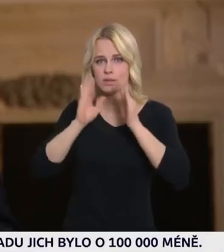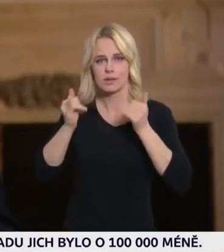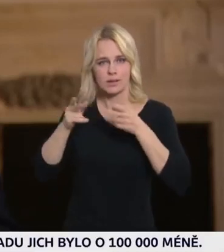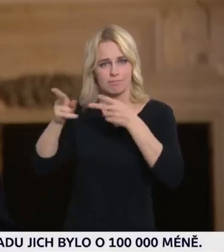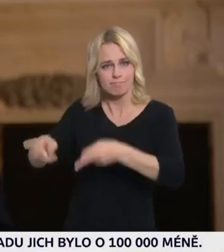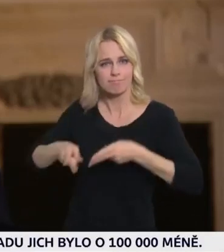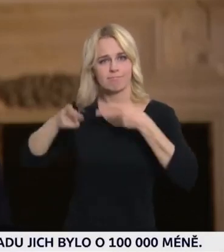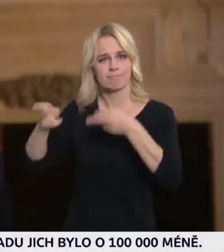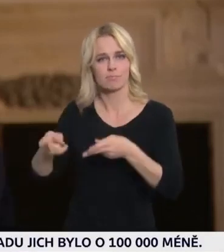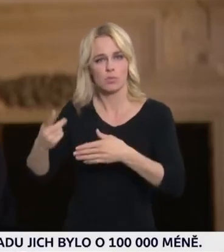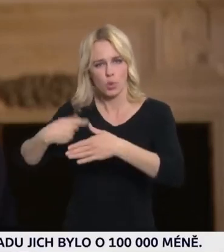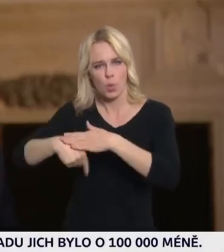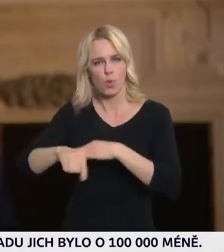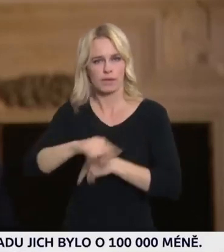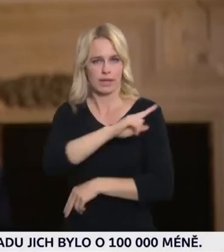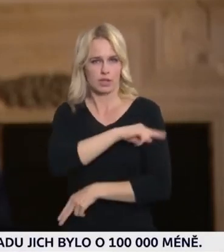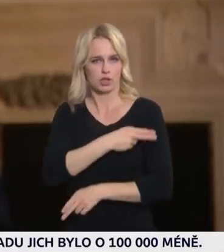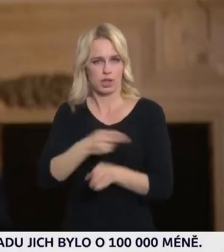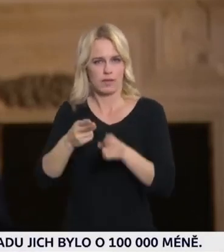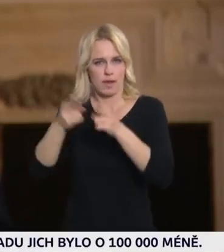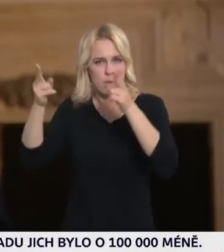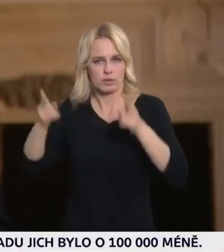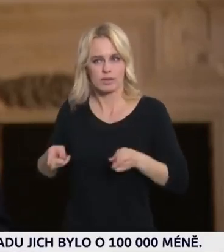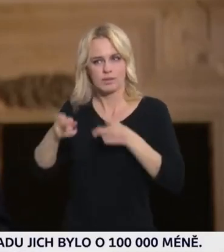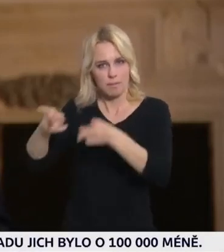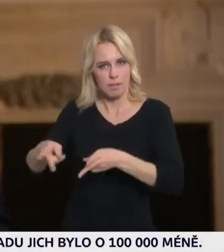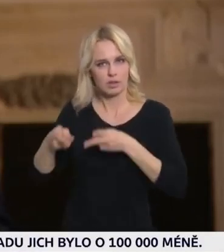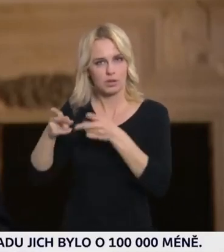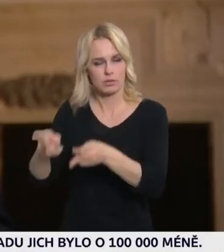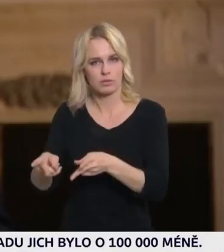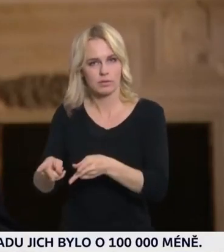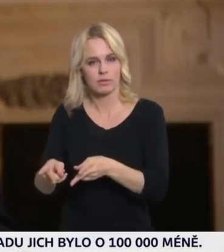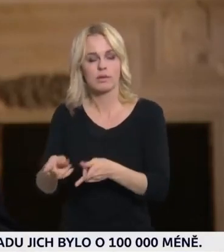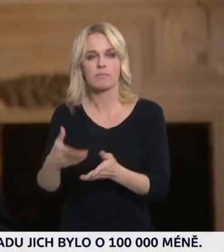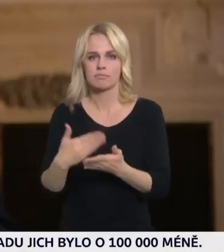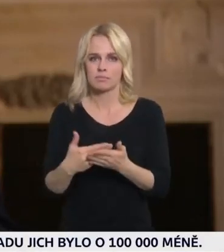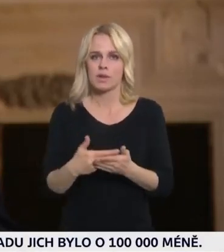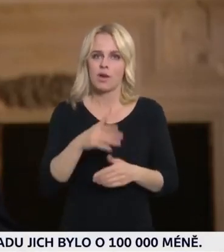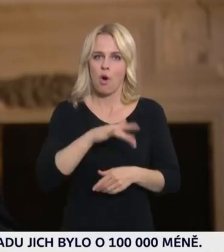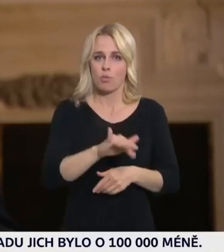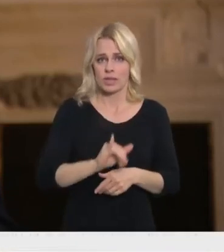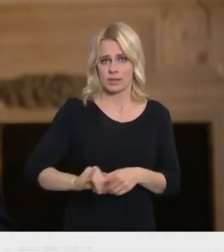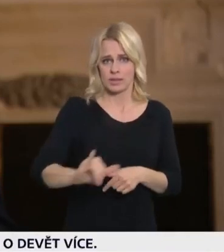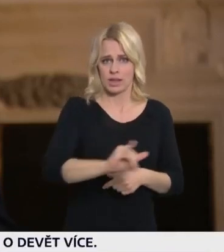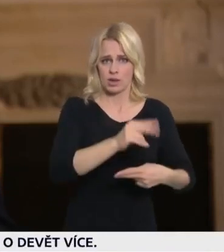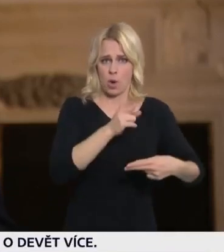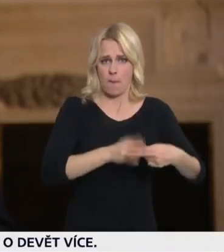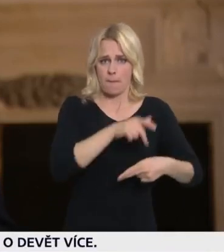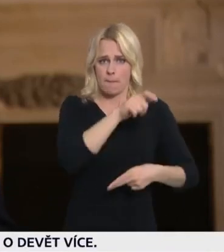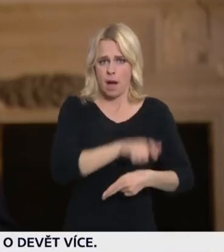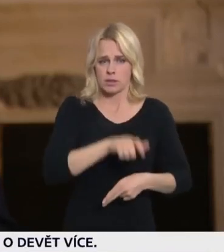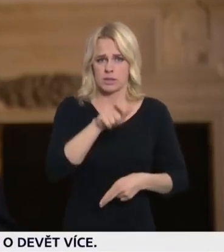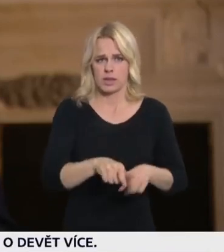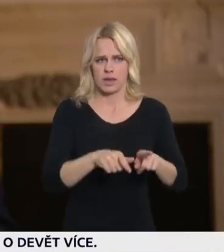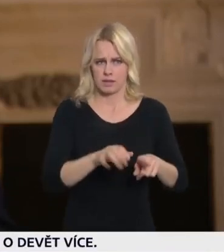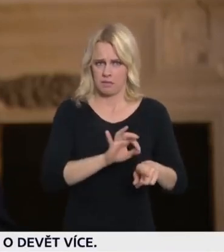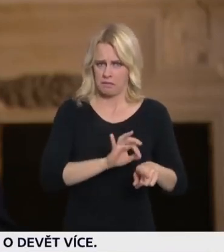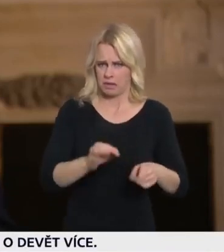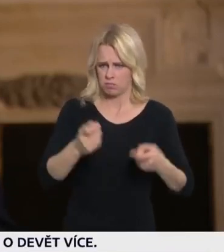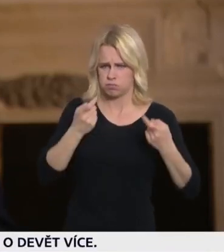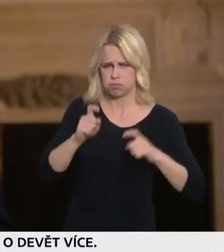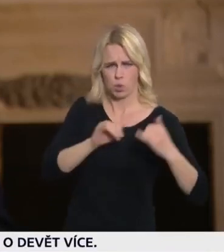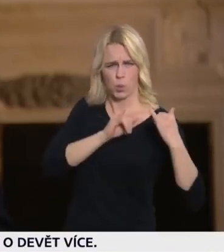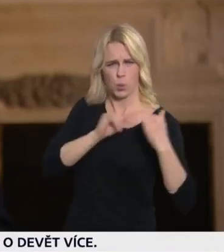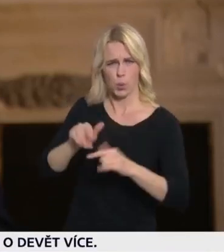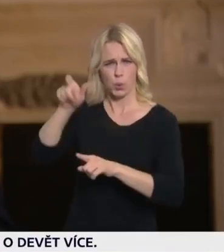Je pro mě naprosto nepochopitelné a odsuzují to, že někteří pacienti dokáží přesto být agresivní a jsou to